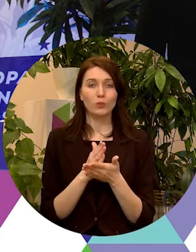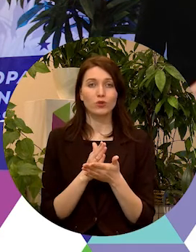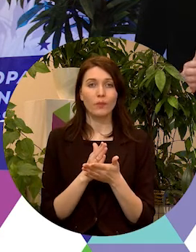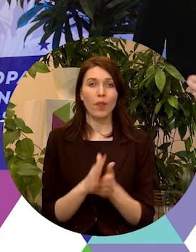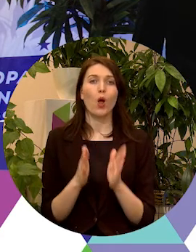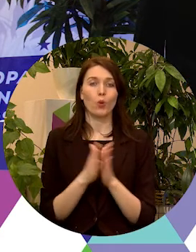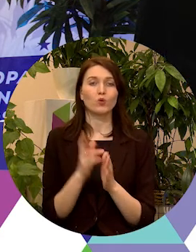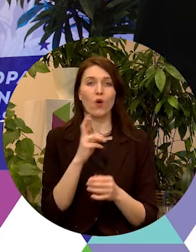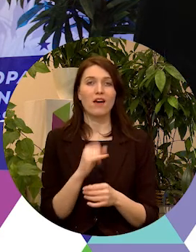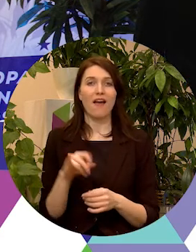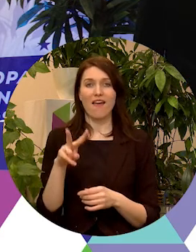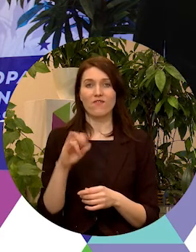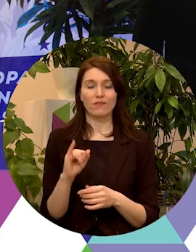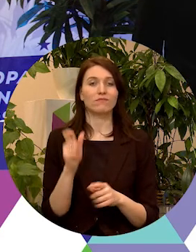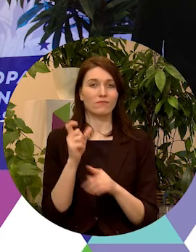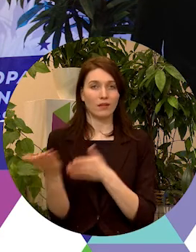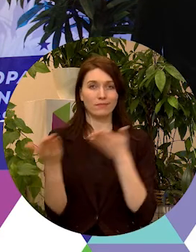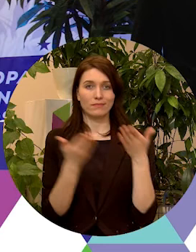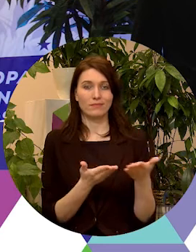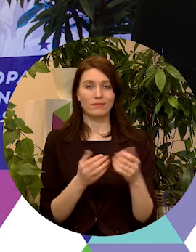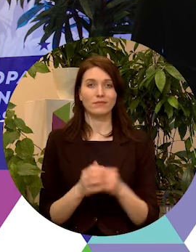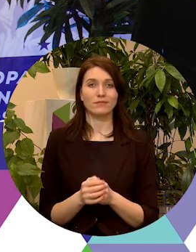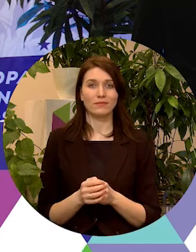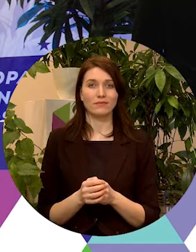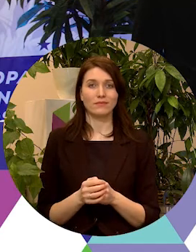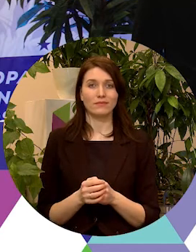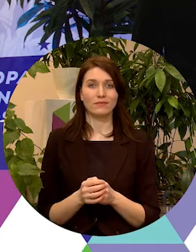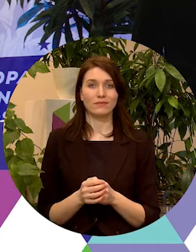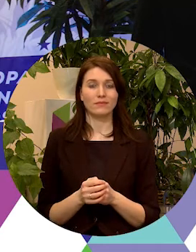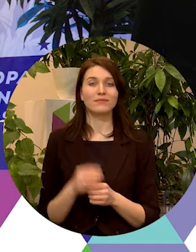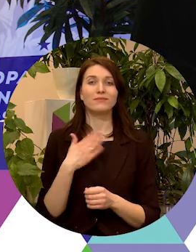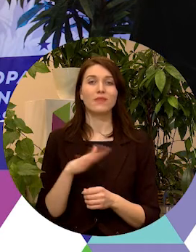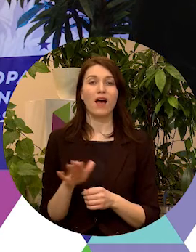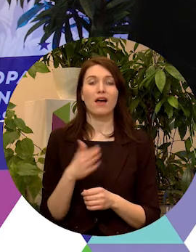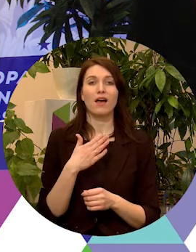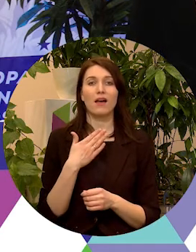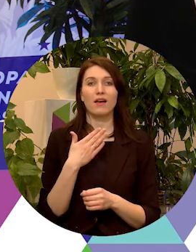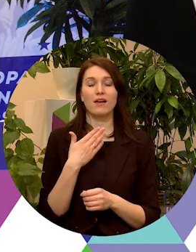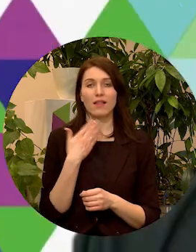Lūdzu Raivi, vārds tev! Jā, paldies, Vili.